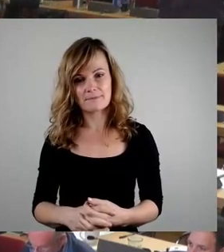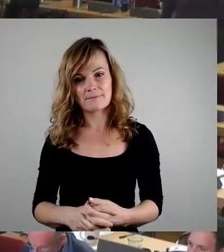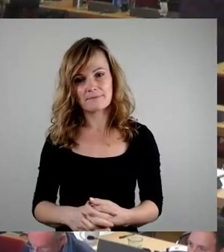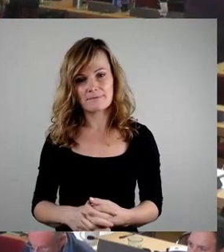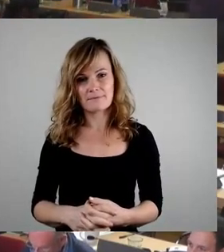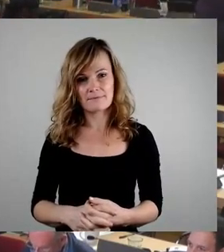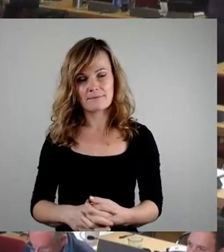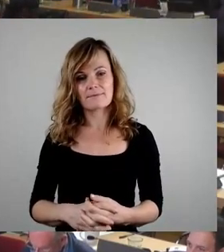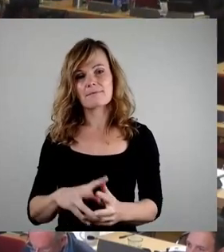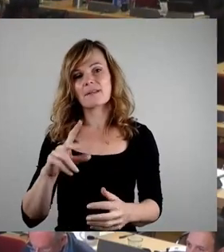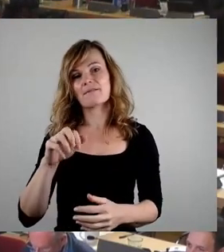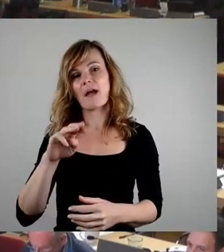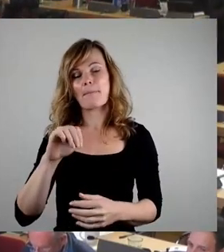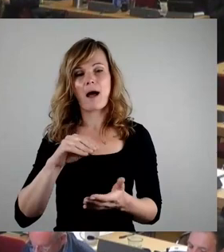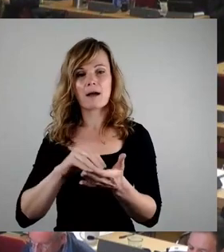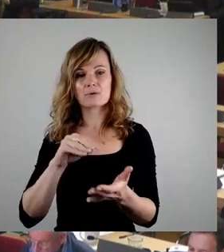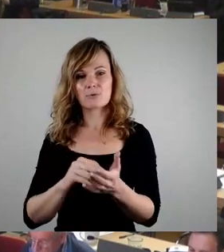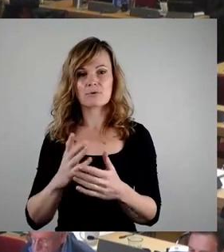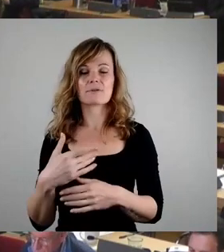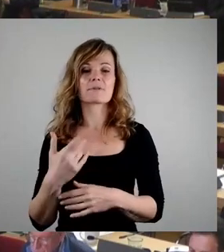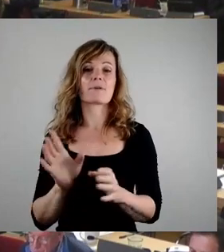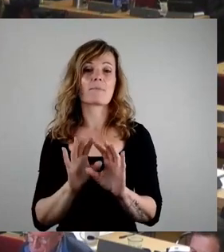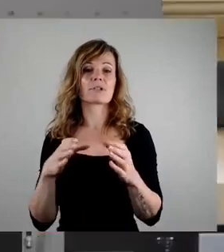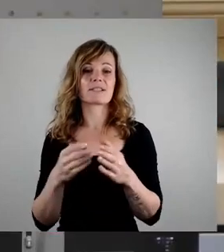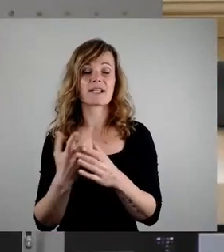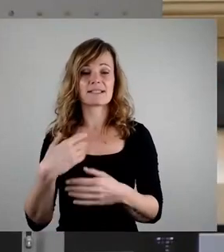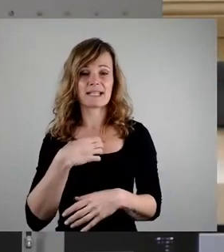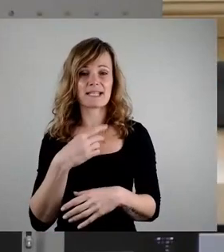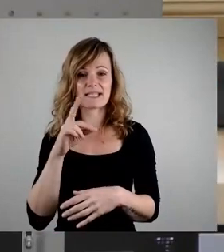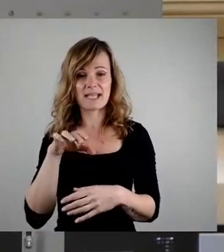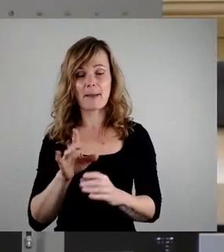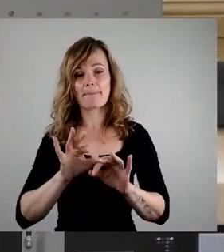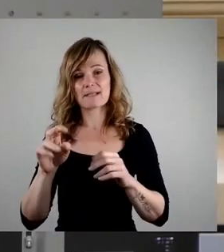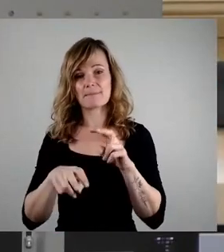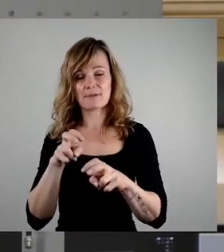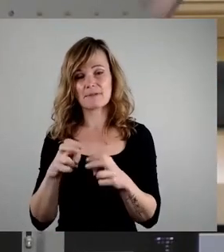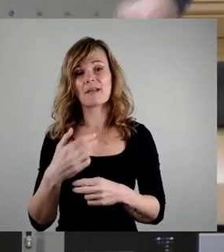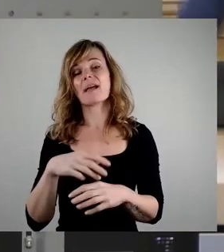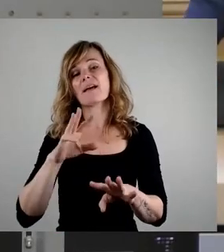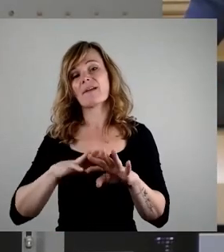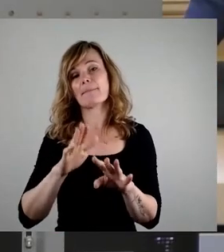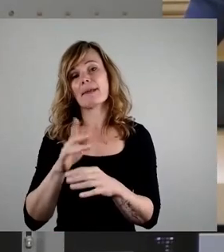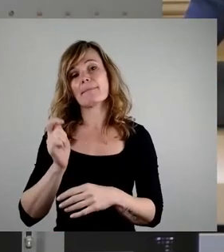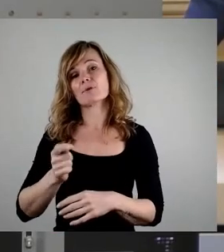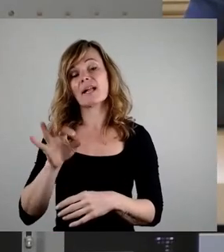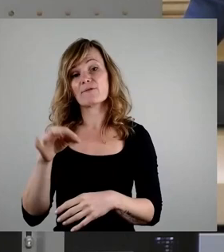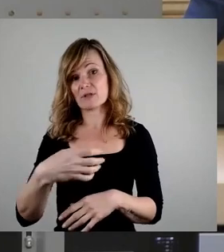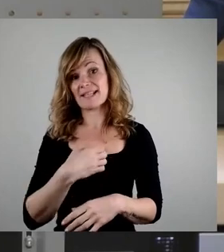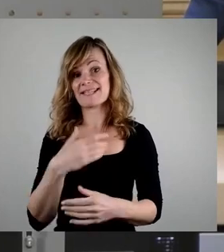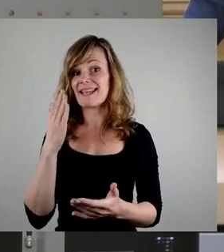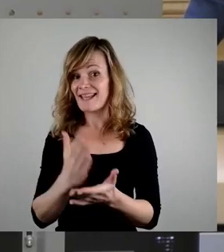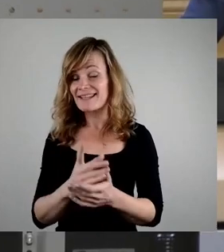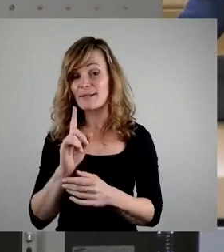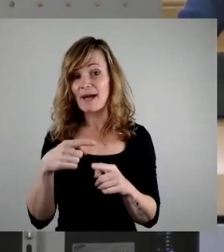Vermarktungspotenziale der Dresden.de Domain besser nutzen, Webmail-Portal für Dresden. Endlich mal ein